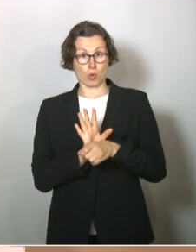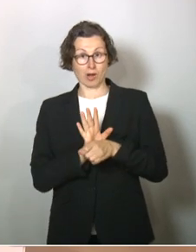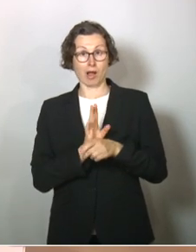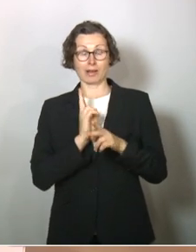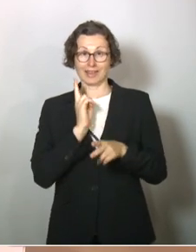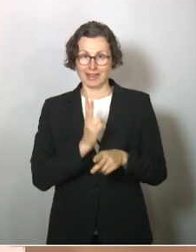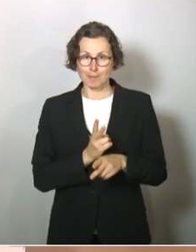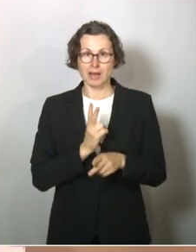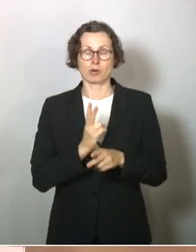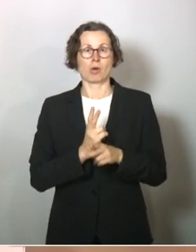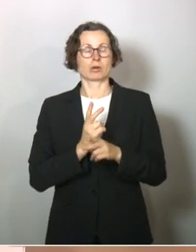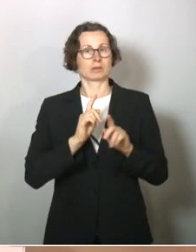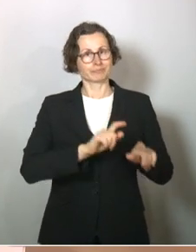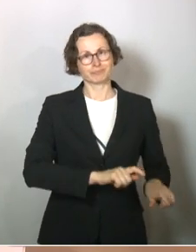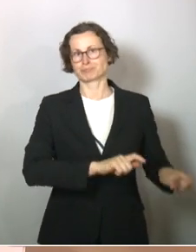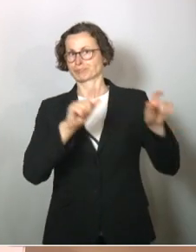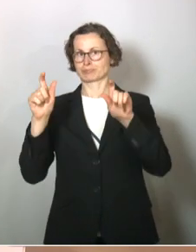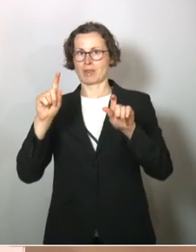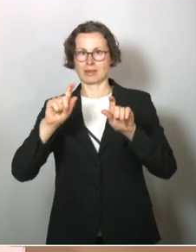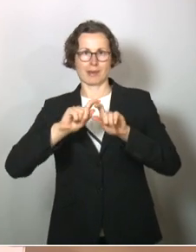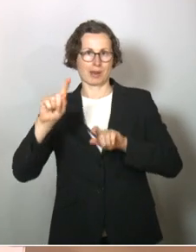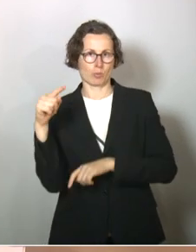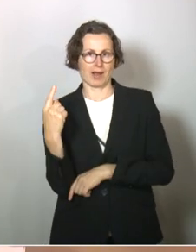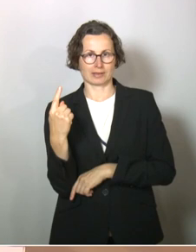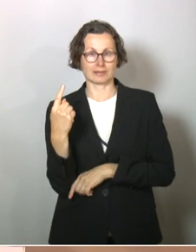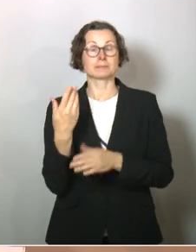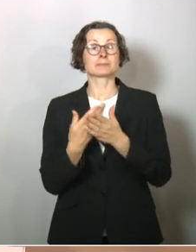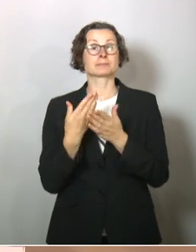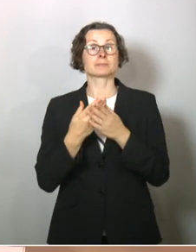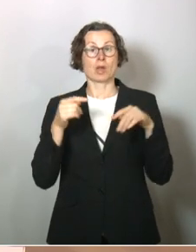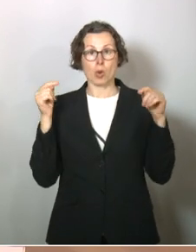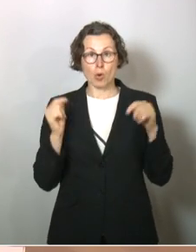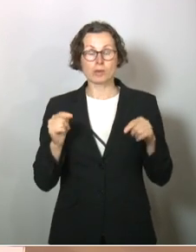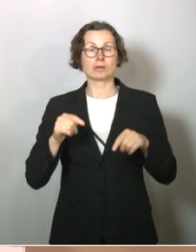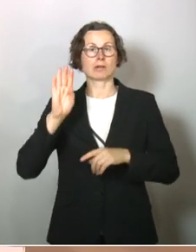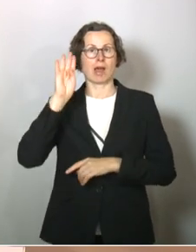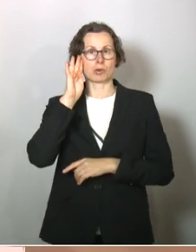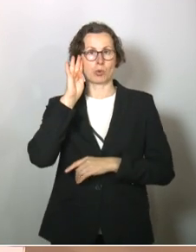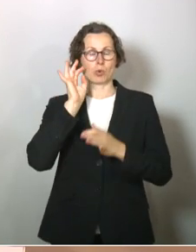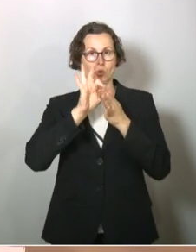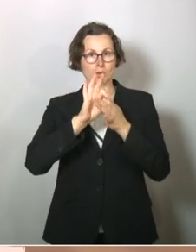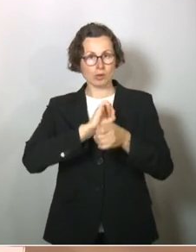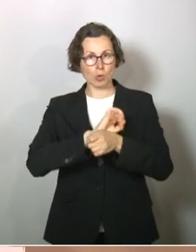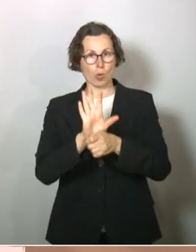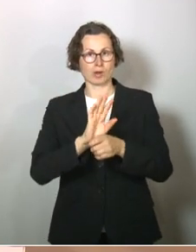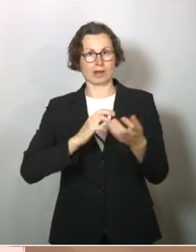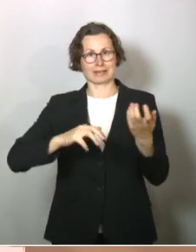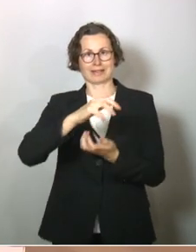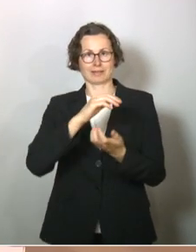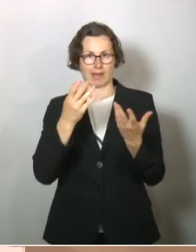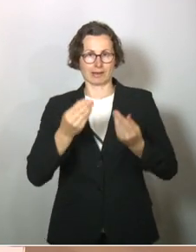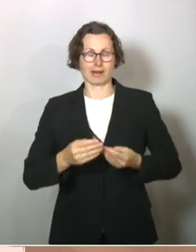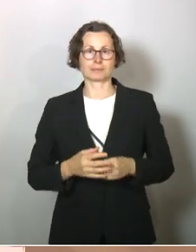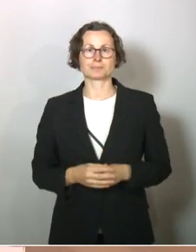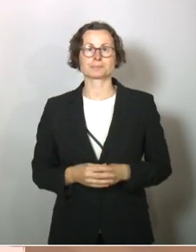das dominierende Thema ist. Deswegen haben wir heute zu dieser Anhörung zur Corona-Krise eingeladen.